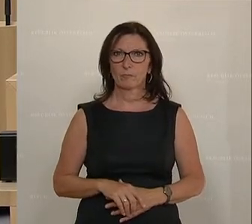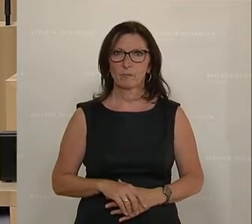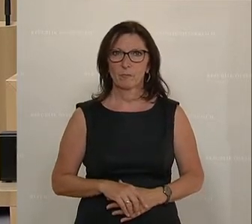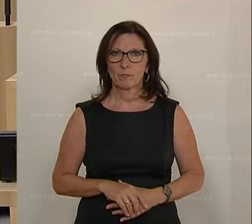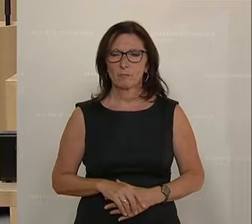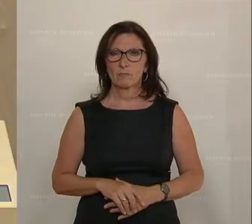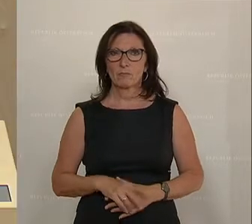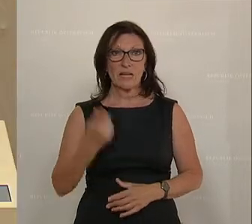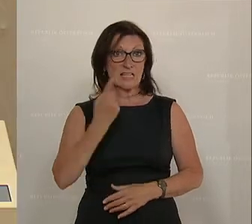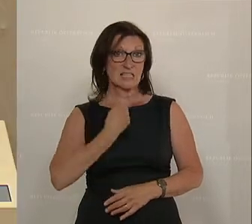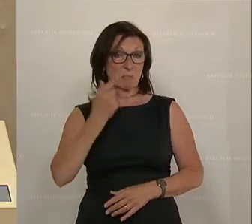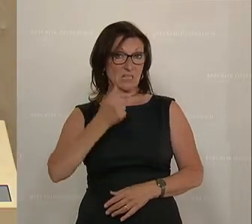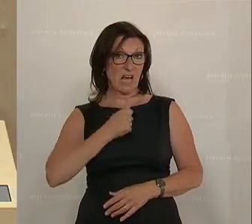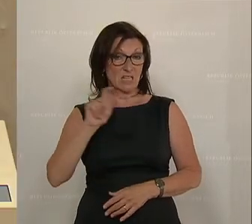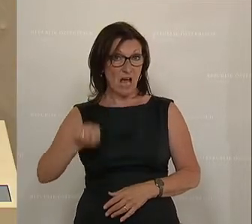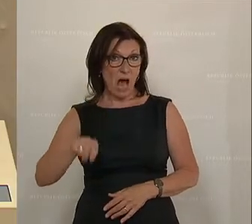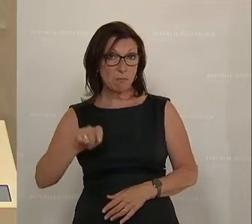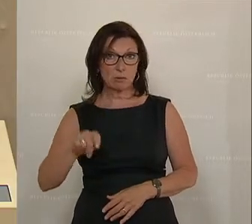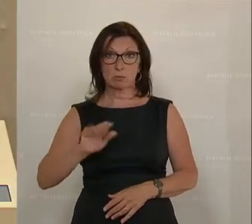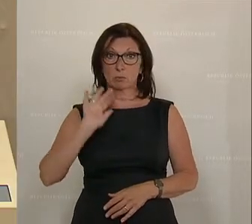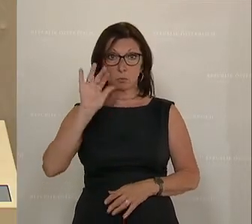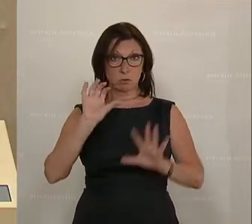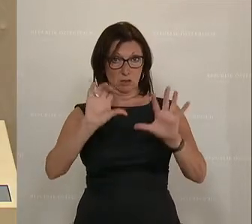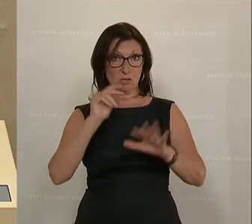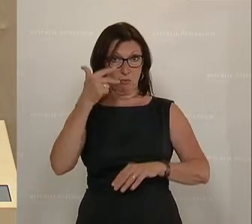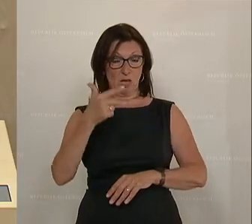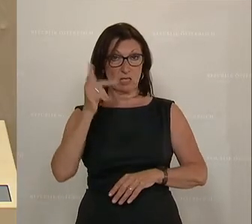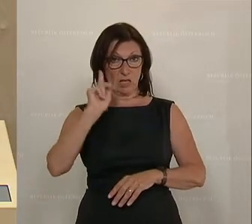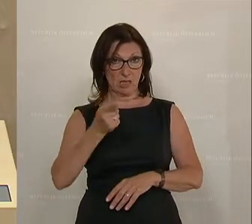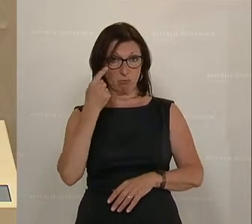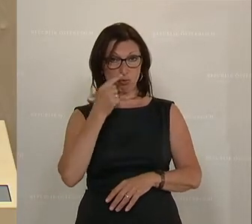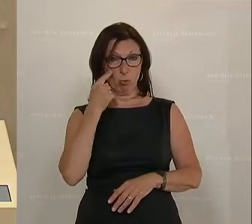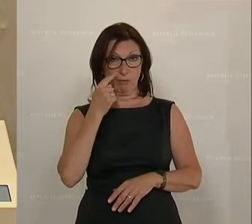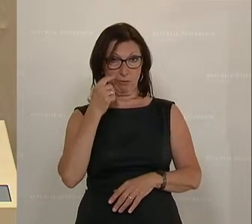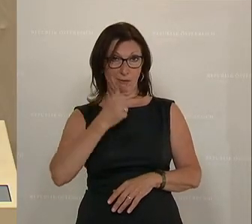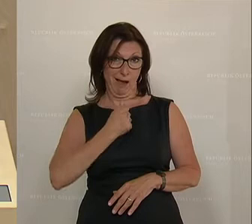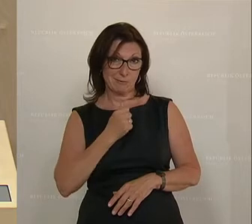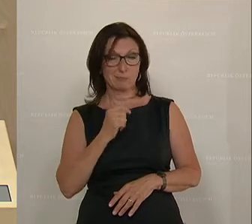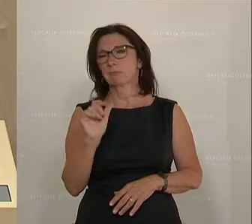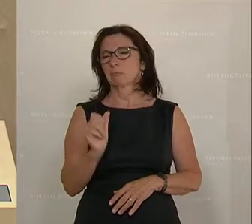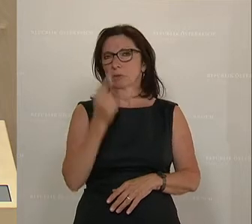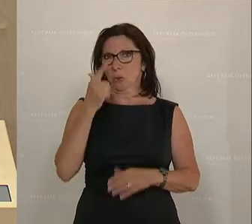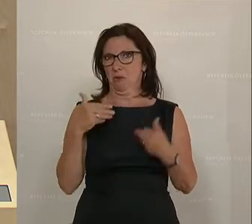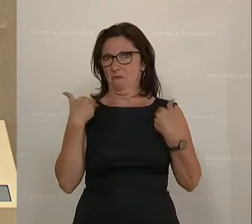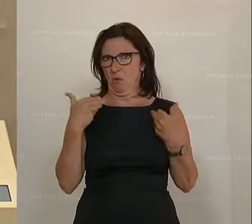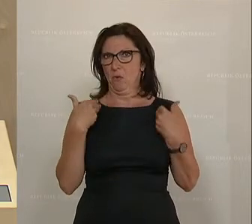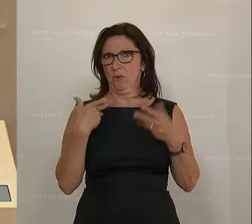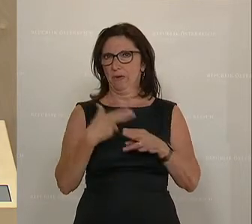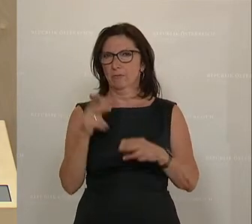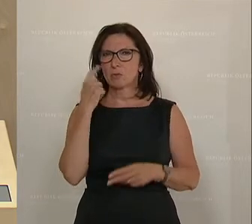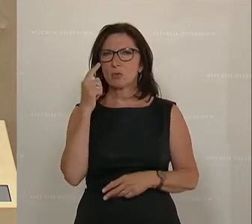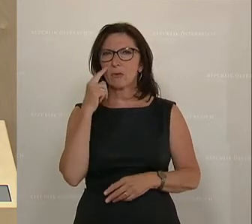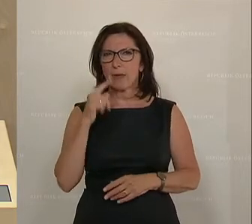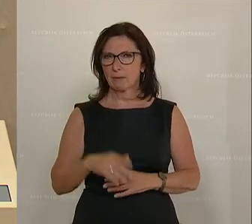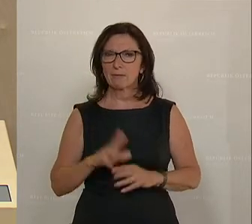Als Grazer Abgeordnete mit über 36.000 Studierenden freue ich mich natürlich die Erhöhungen besonders für die Studierenden,